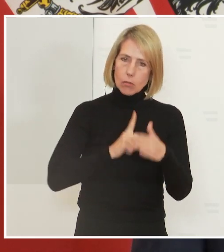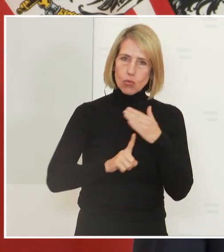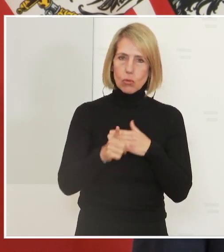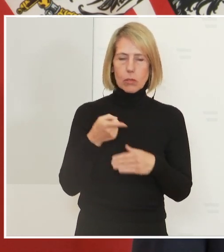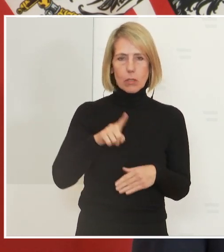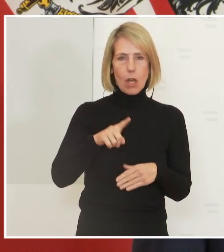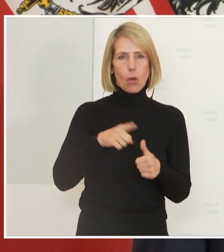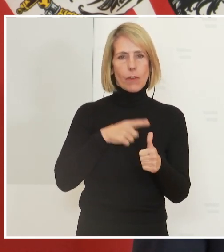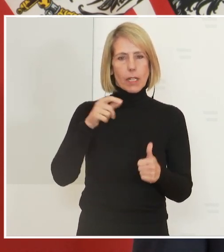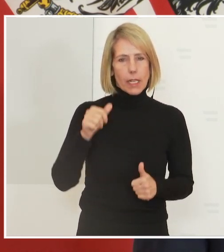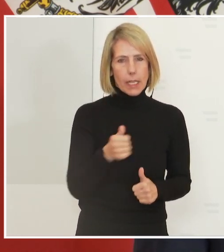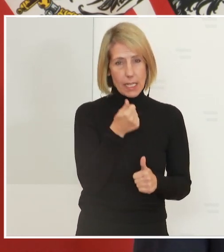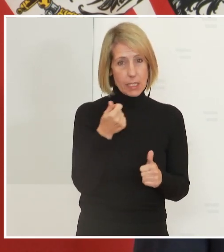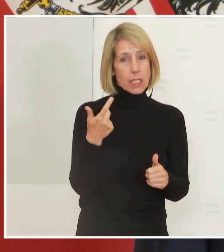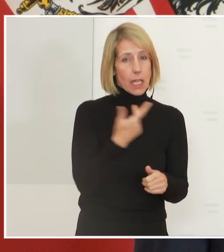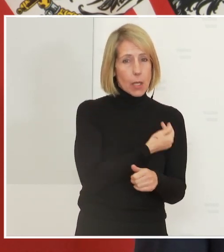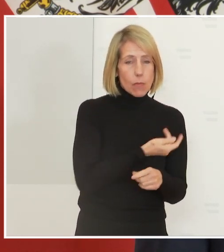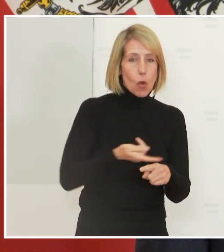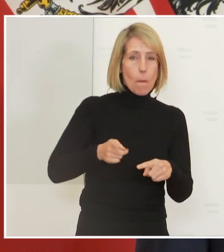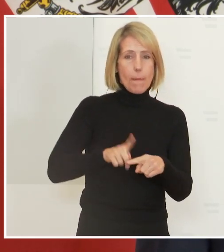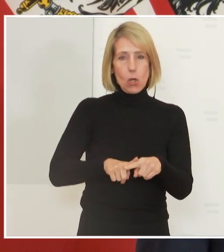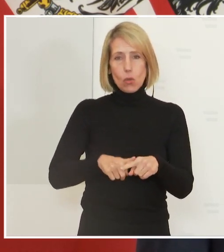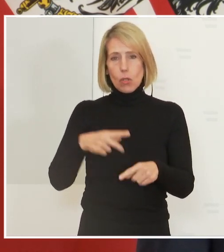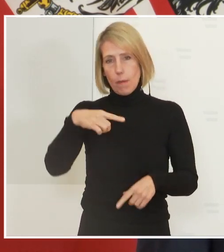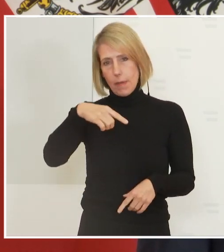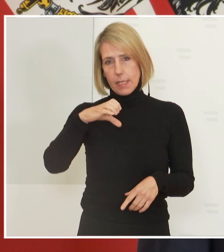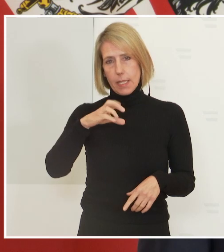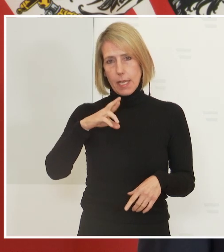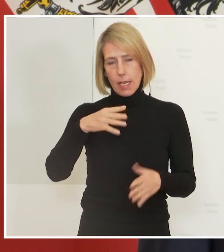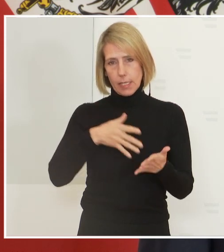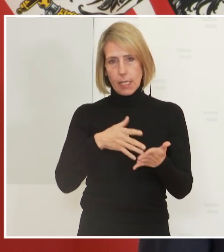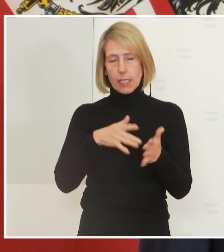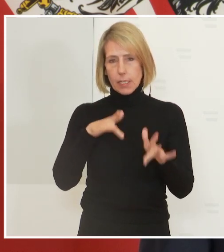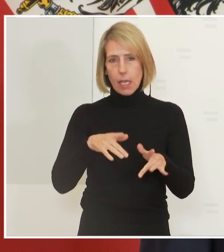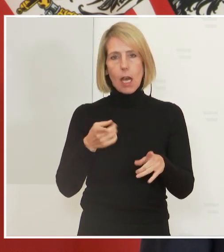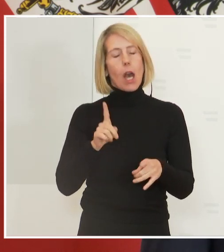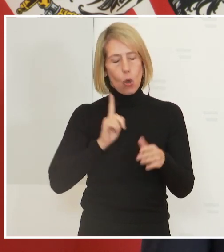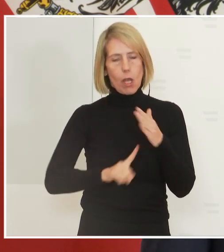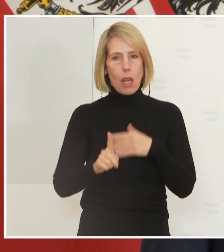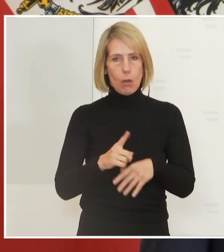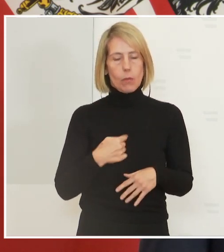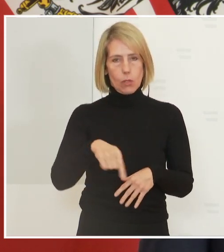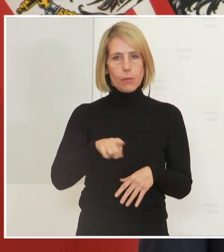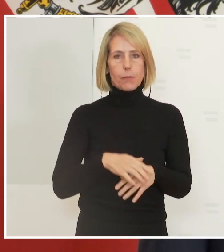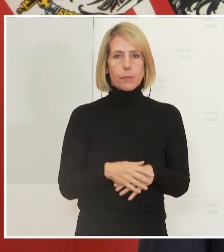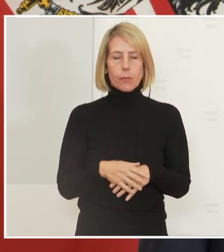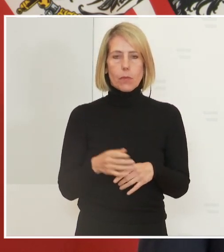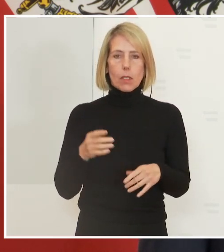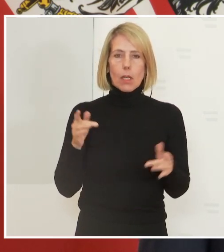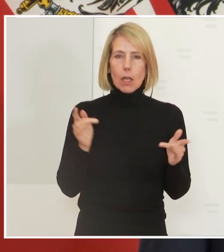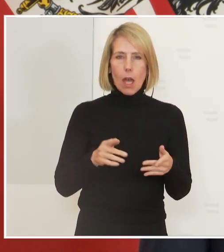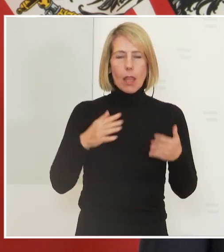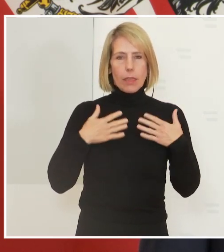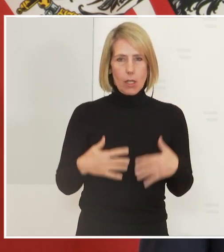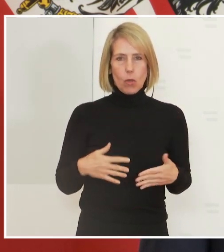Erstimpfung und einem zusätzlichen PCR-Test erlaubt. Die Antikörpertests sind nicht